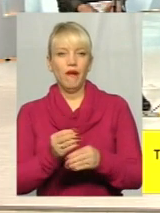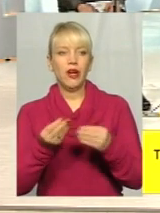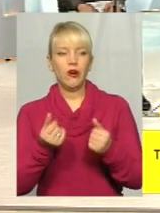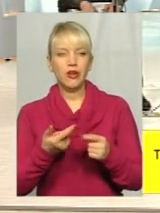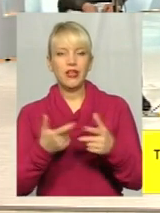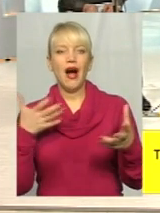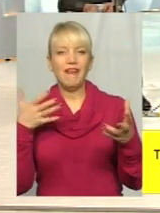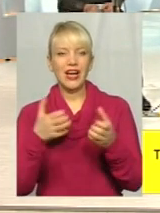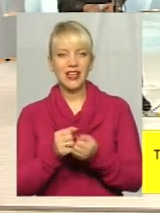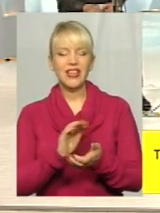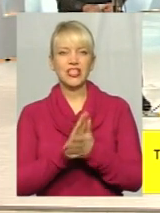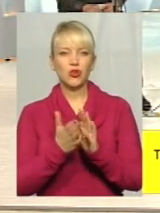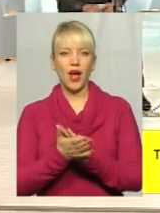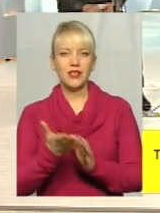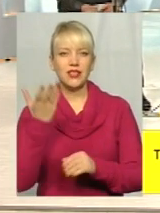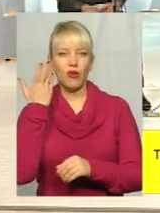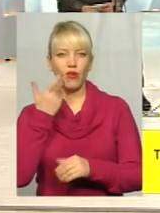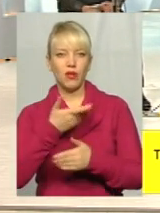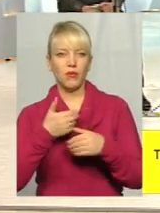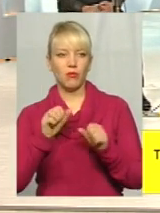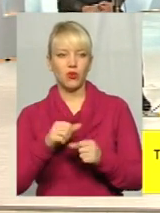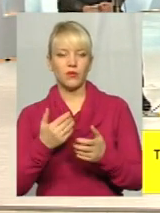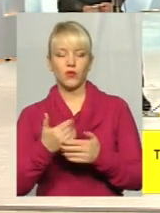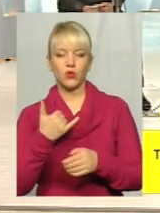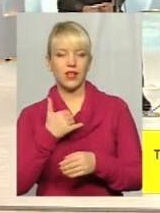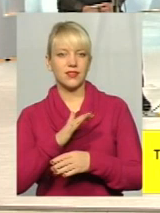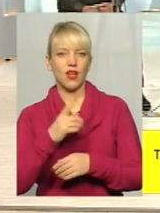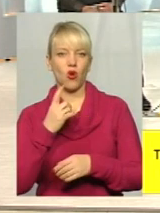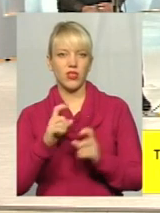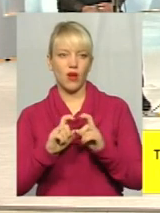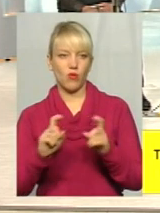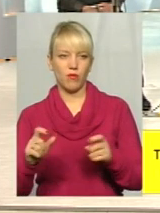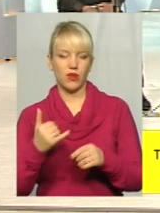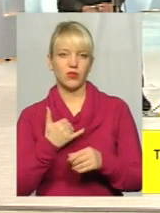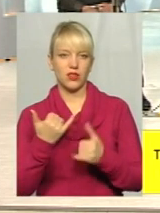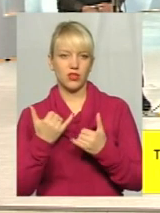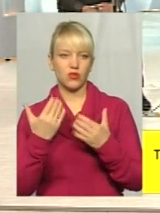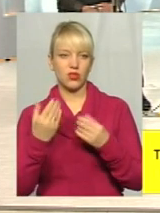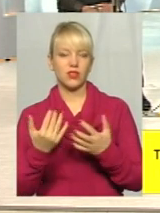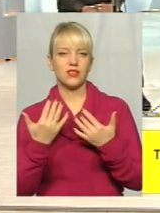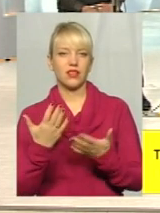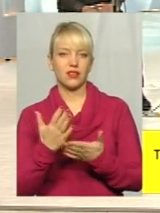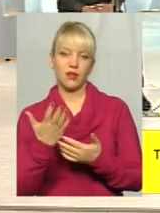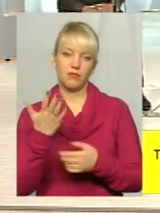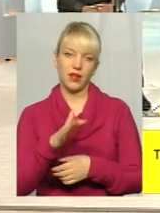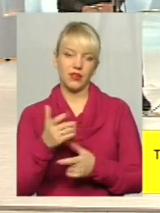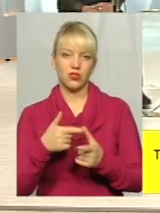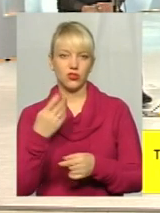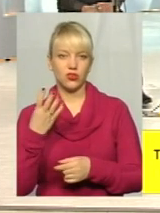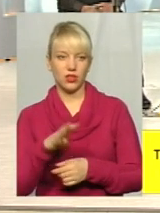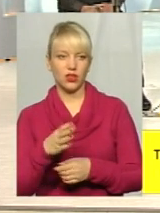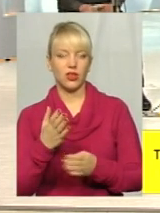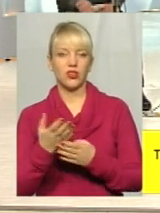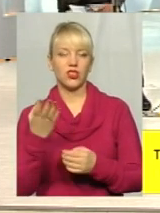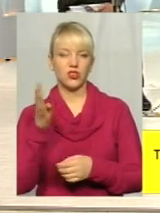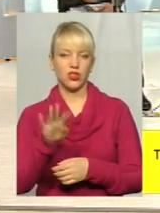Аварійні ситуації, коли не може, нас не одна компанія, нас скільки, п'ять на сьогоднішній день, чи чотири працює в обласному центрі? Чотири. Чотири